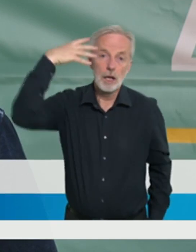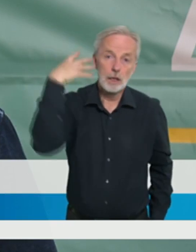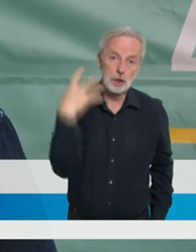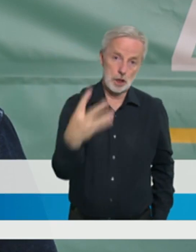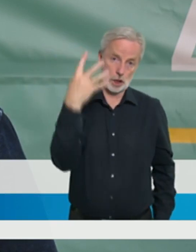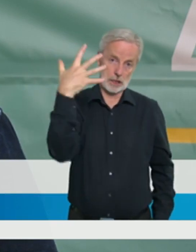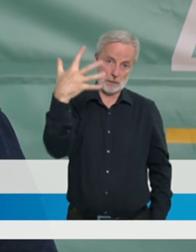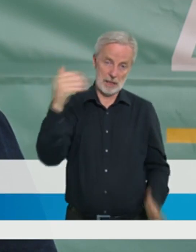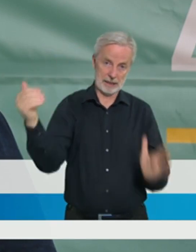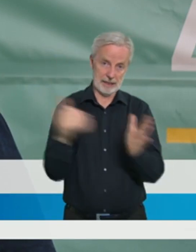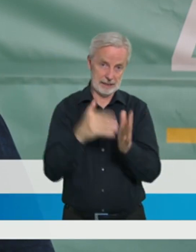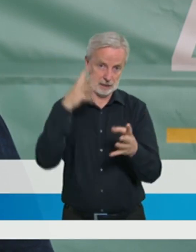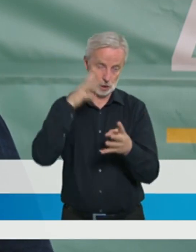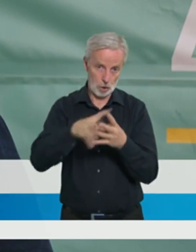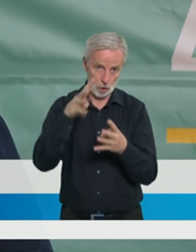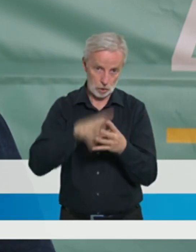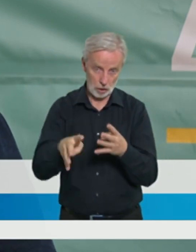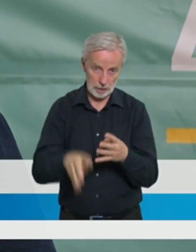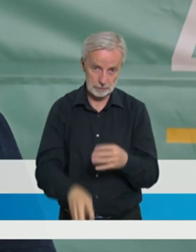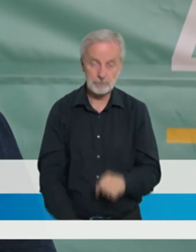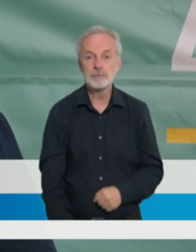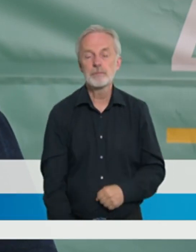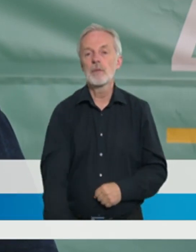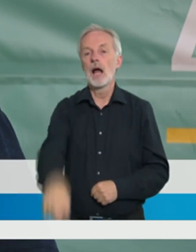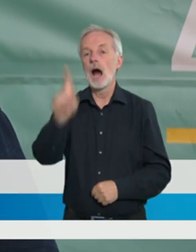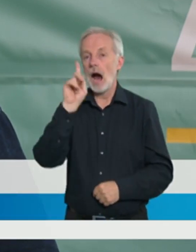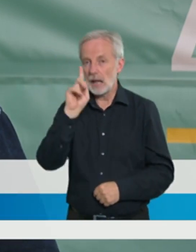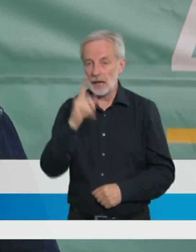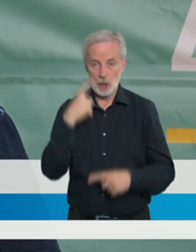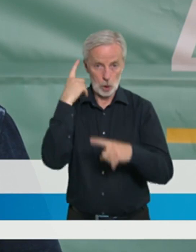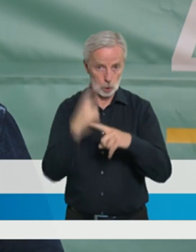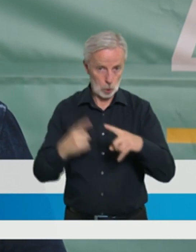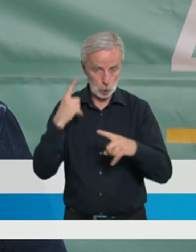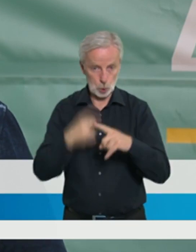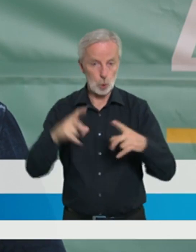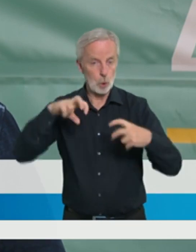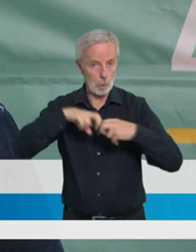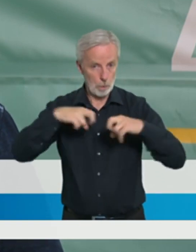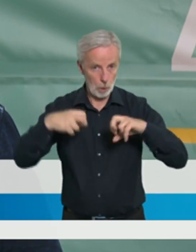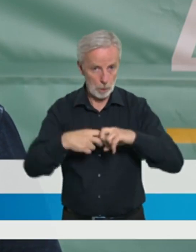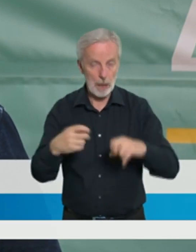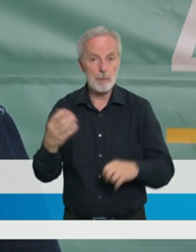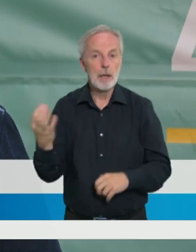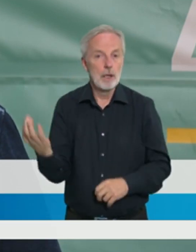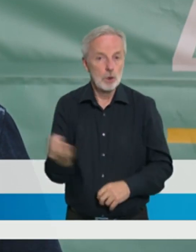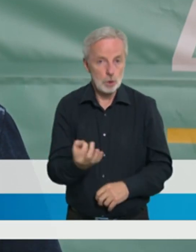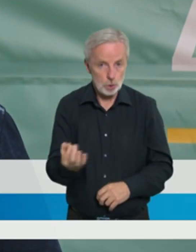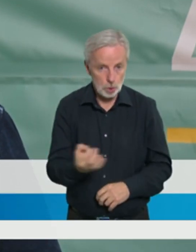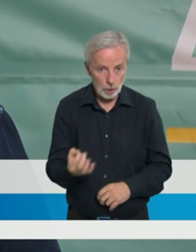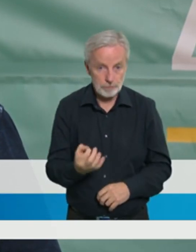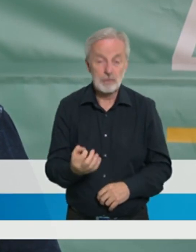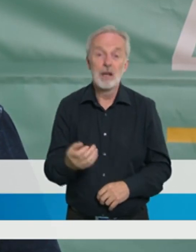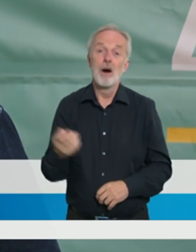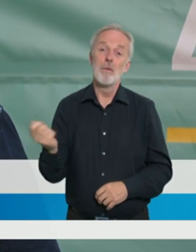opatření. Co je trošičku problematické a na co opelují už další dobu, jsou postihy za